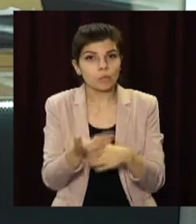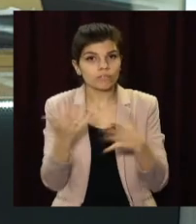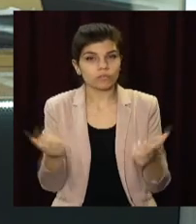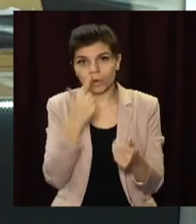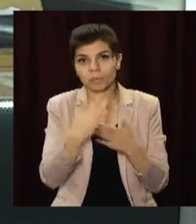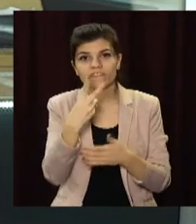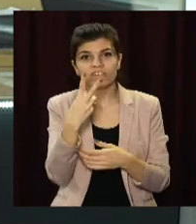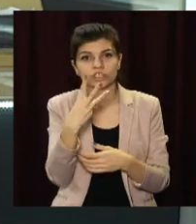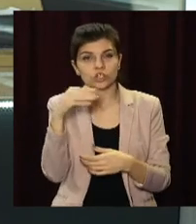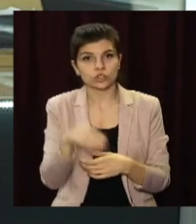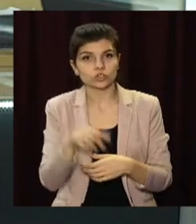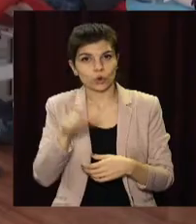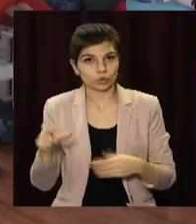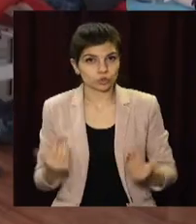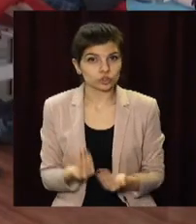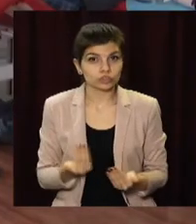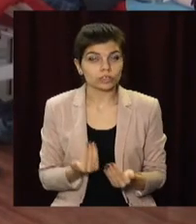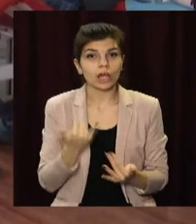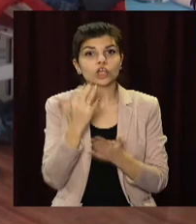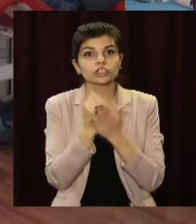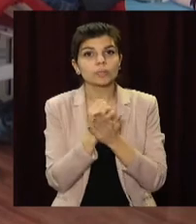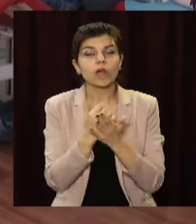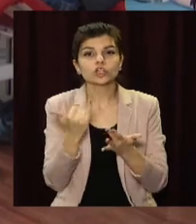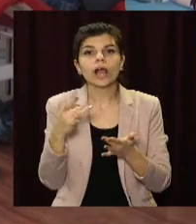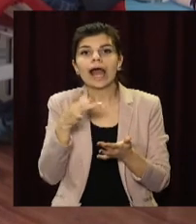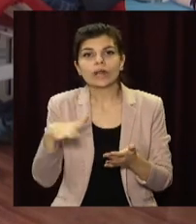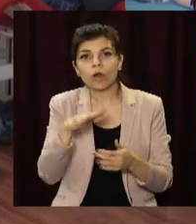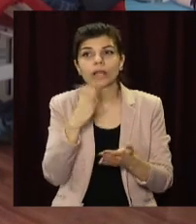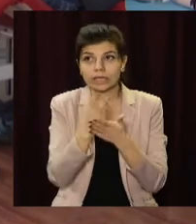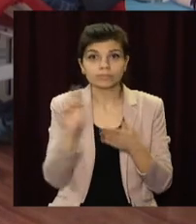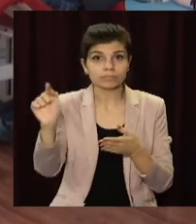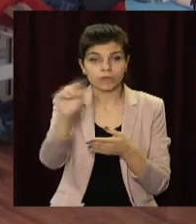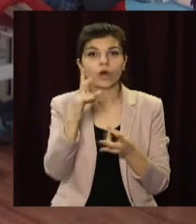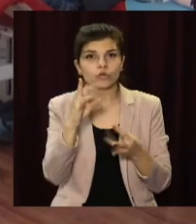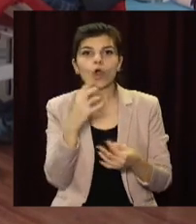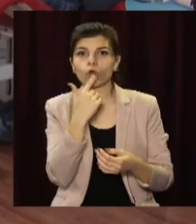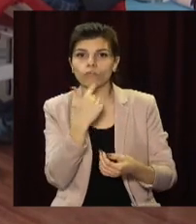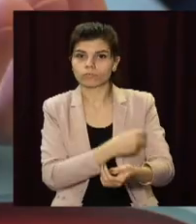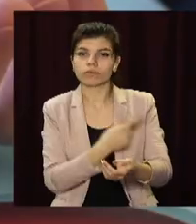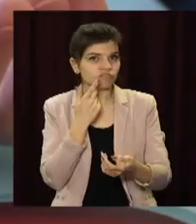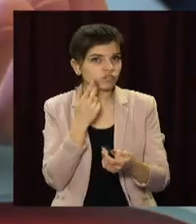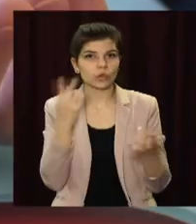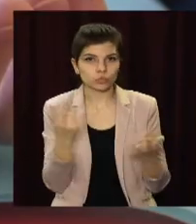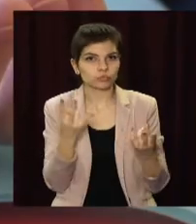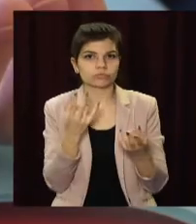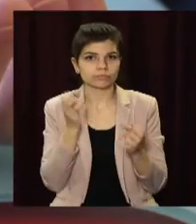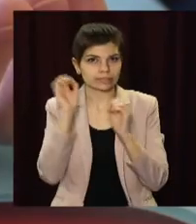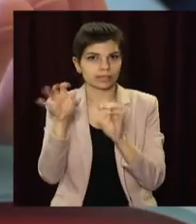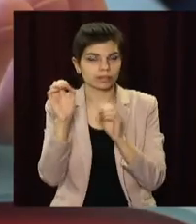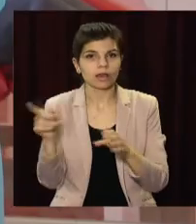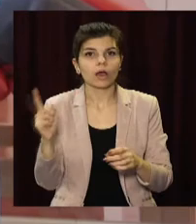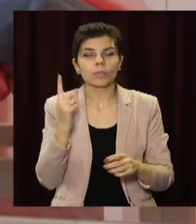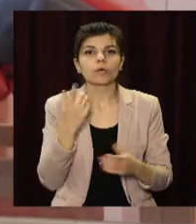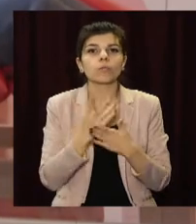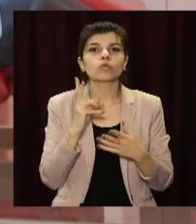23 тисячі життів. Нині запаси є в кожній районній лікарні, але потреба у донорській крові постійна. Першочергово вона необхідна